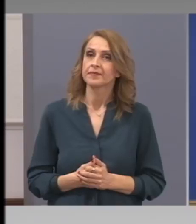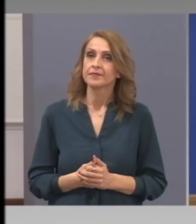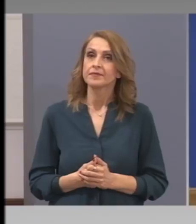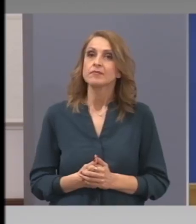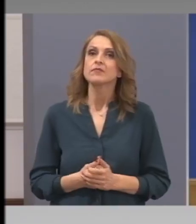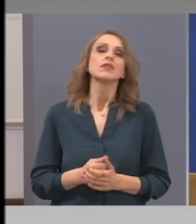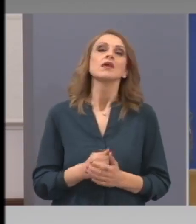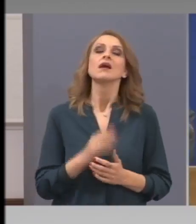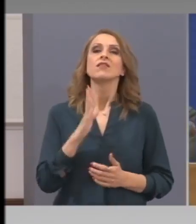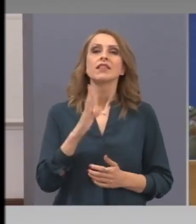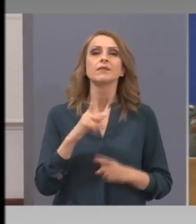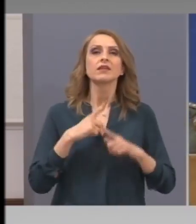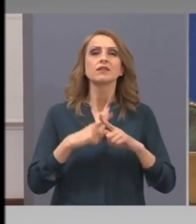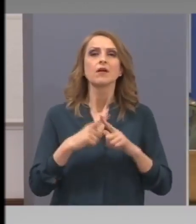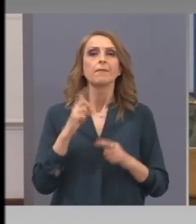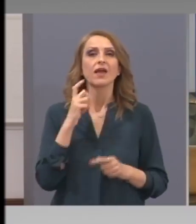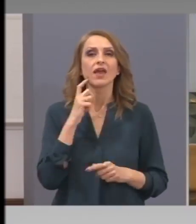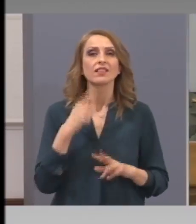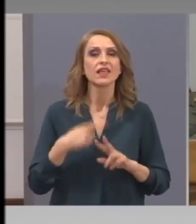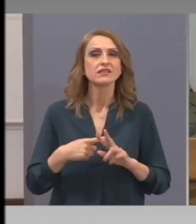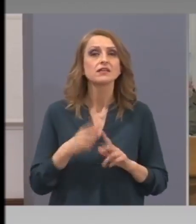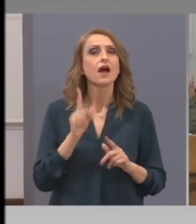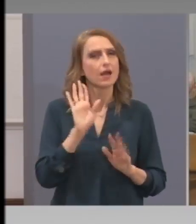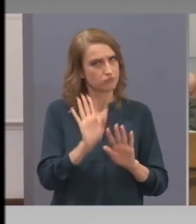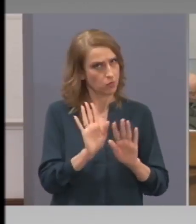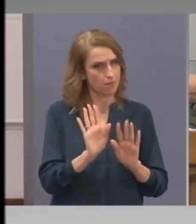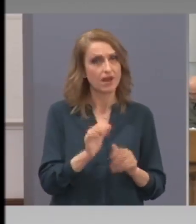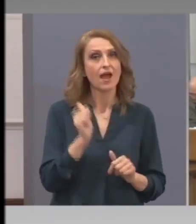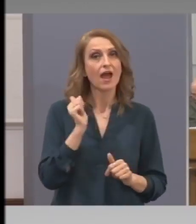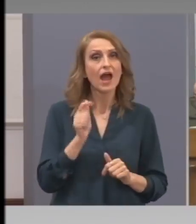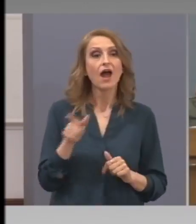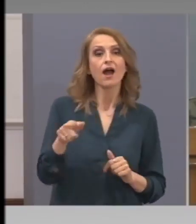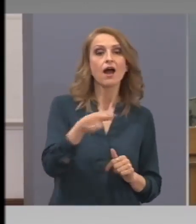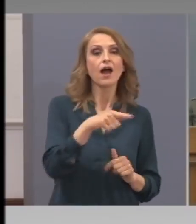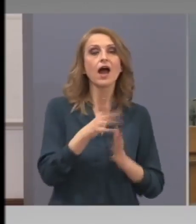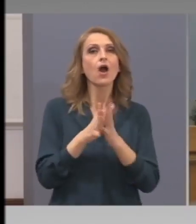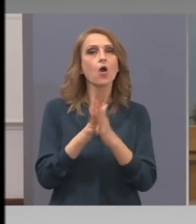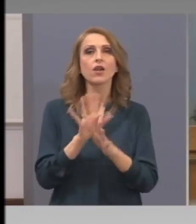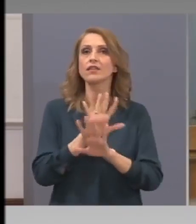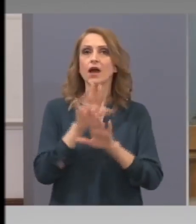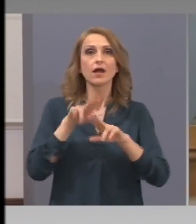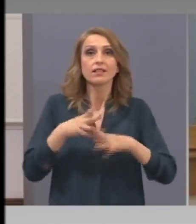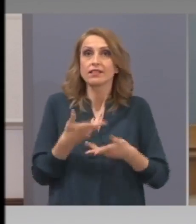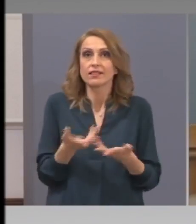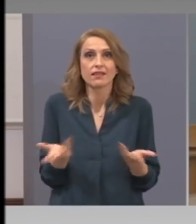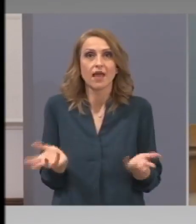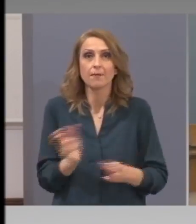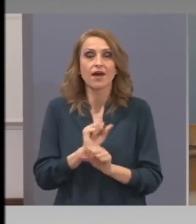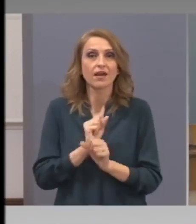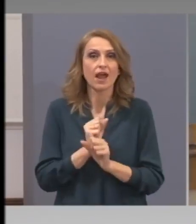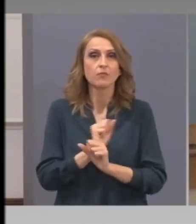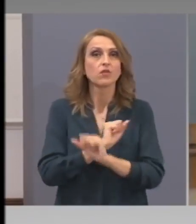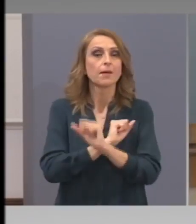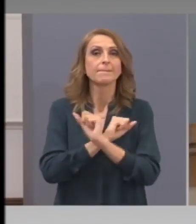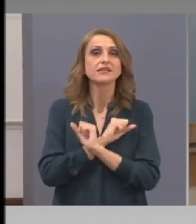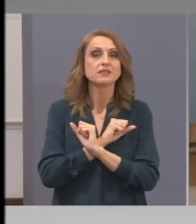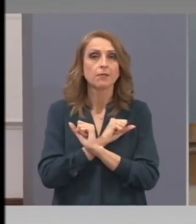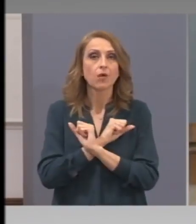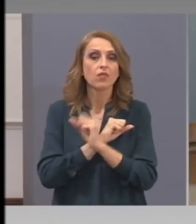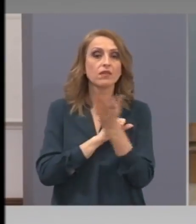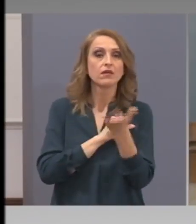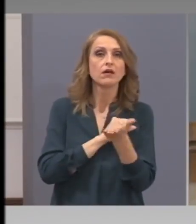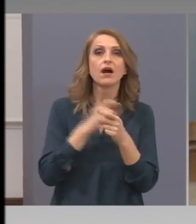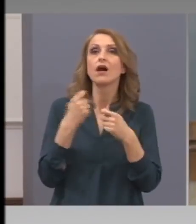Владимир Христовски, БГНС. А хората, които остават без работа и тези, които са безработни за тях,